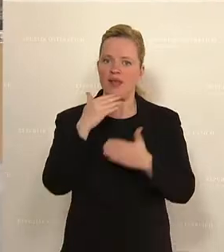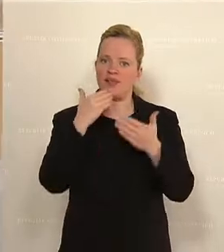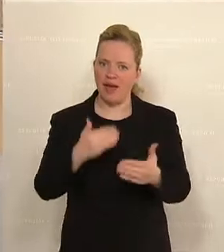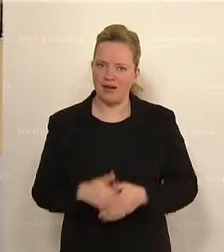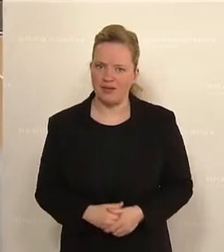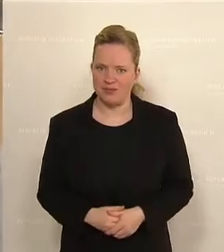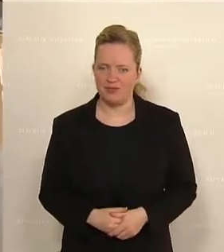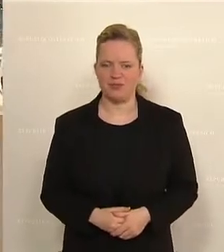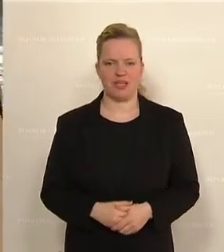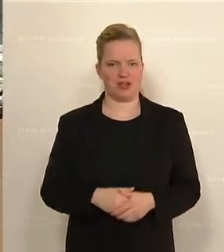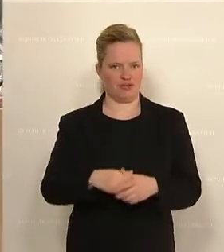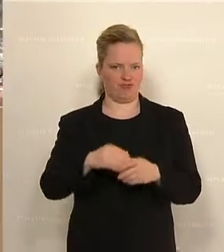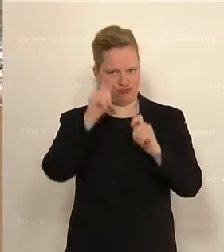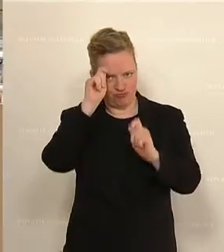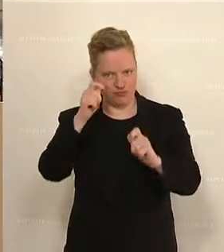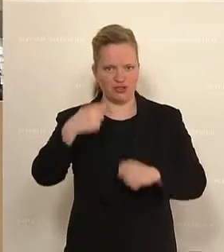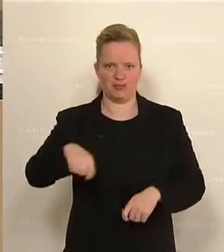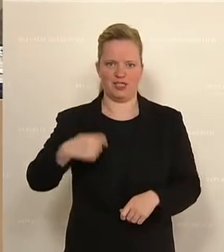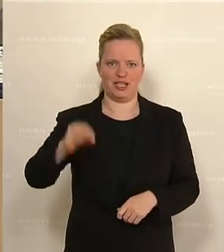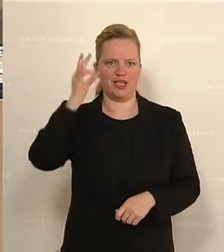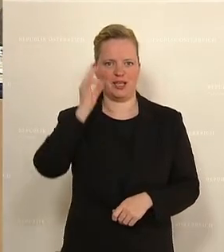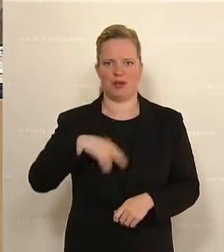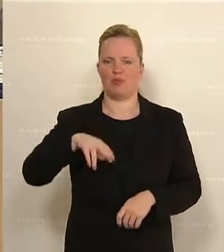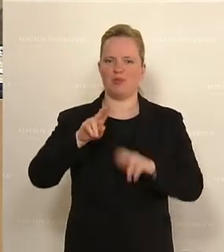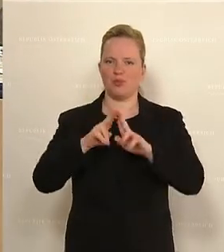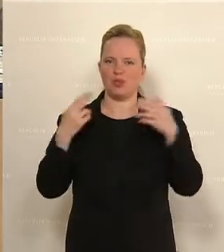Nächste Rednerin ist Melanie Erasim von der SPÖ.